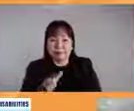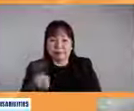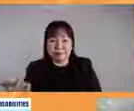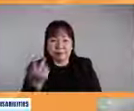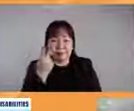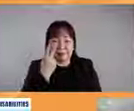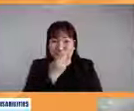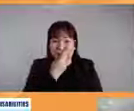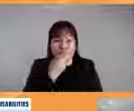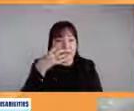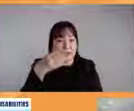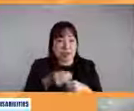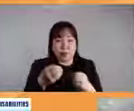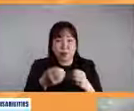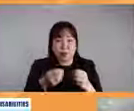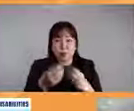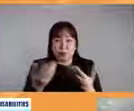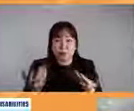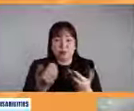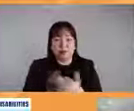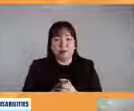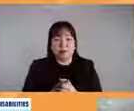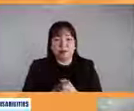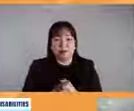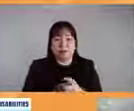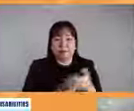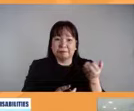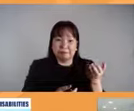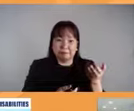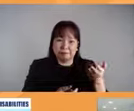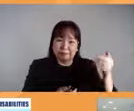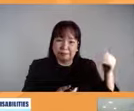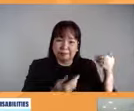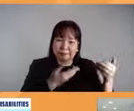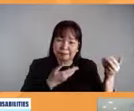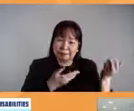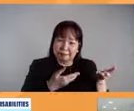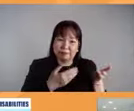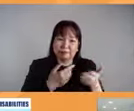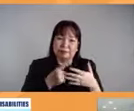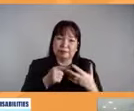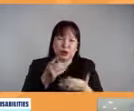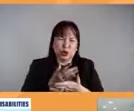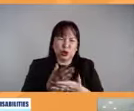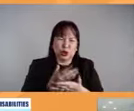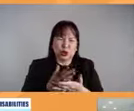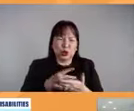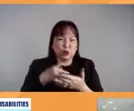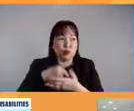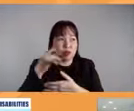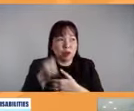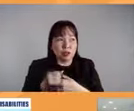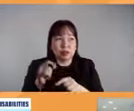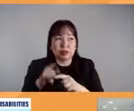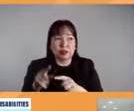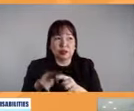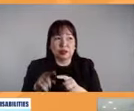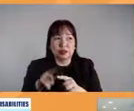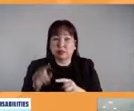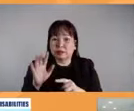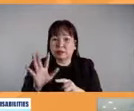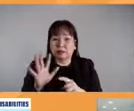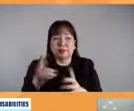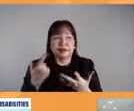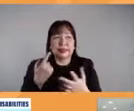Chrissy, meron ka po bang maaring idagdag or pwede mo po ba sa aming na-share yung mga projects and iba pa ninyong mga